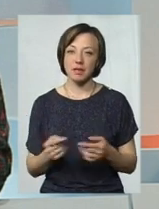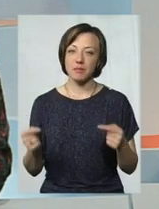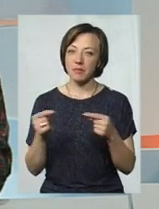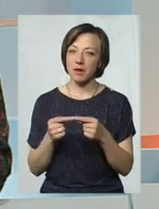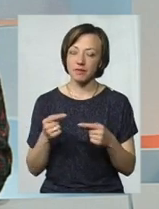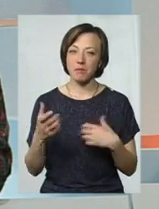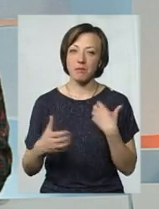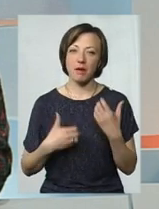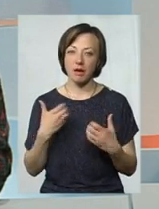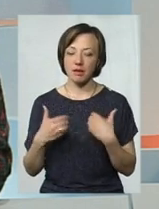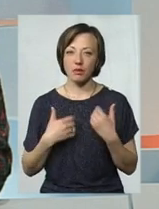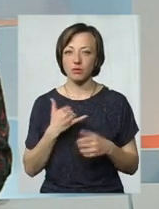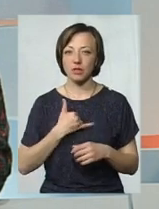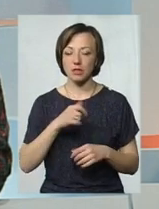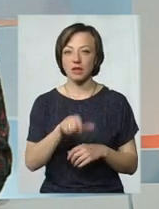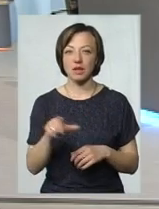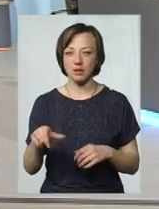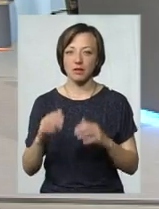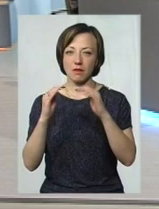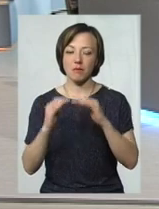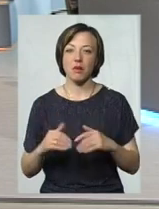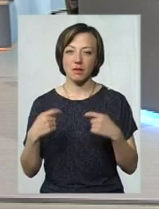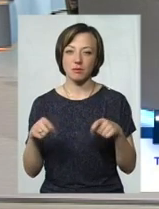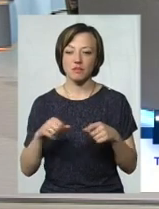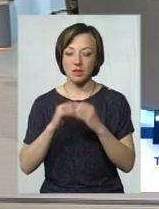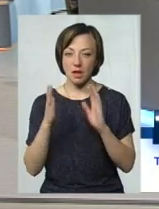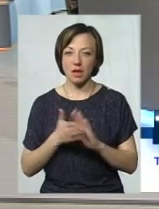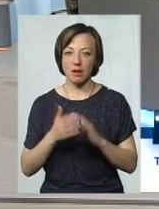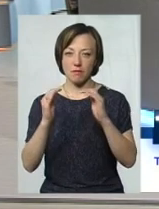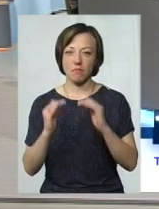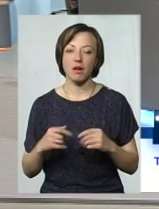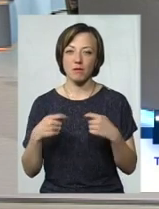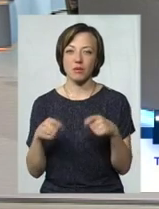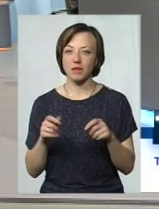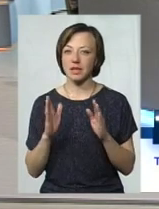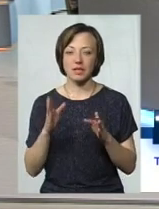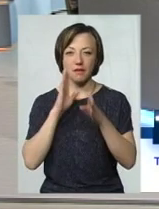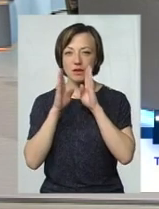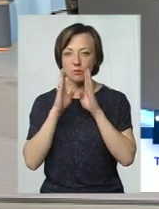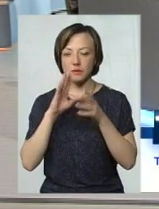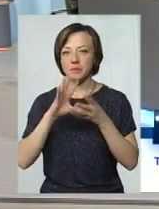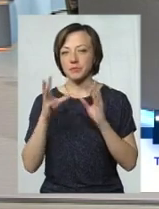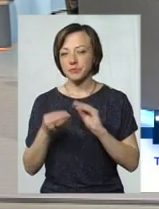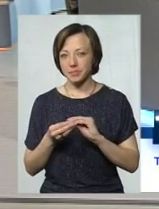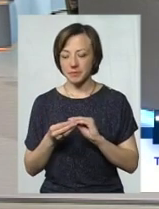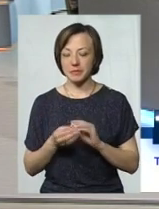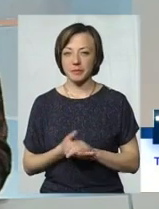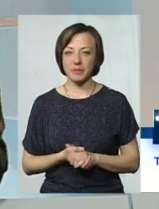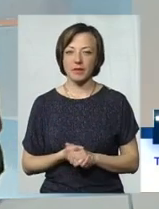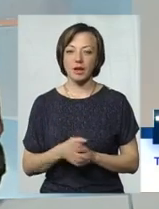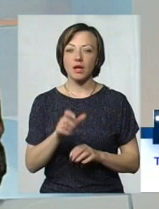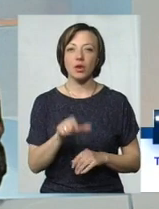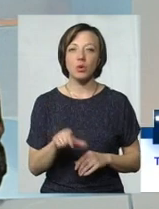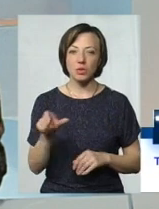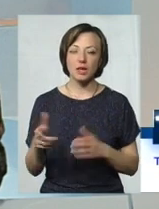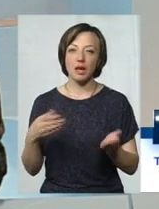паніка, і в наших клієнтах дійсно впали продажі. Взагалі впали продажі. Тобто, не тільки в «Фейсбуці», вони впали продажі в загальному. Тобто, ті люди,